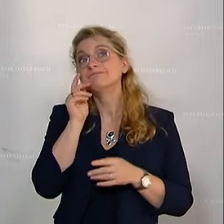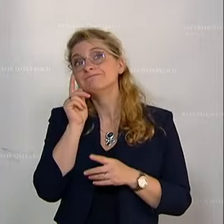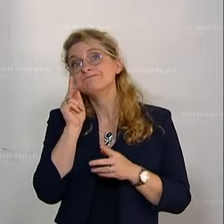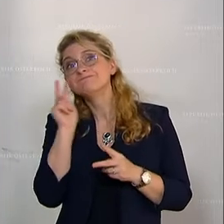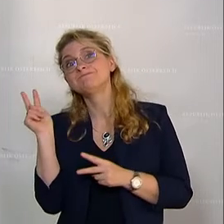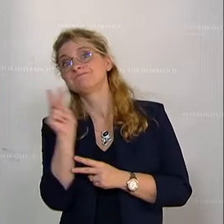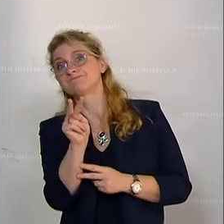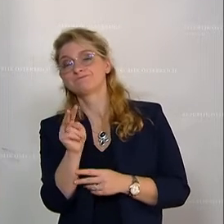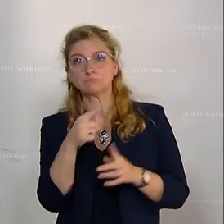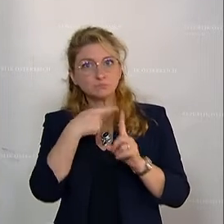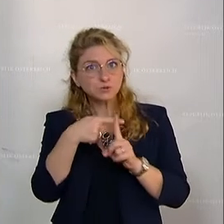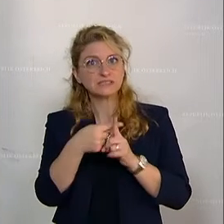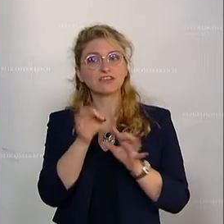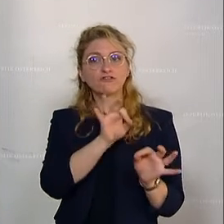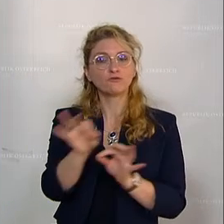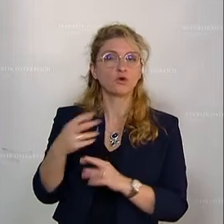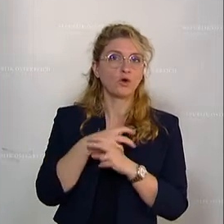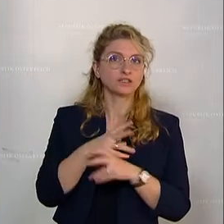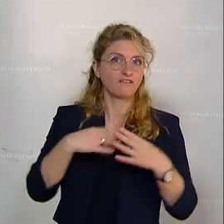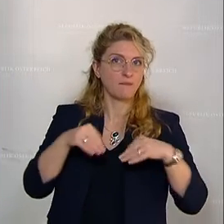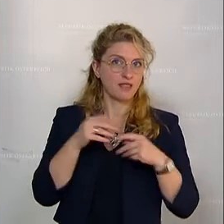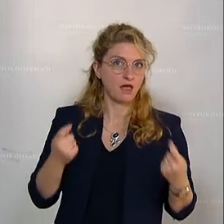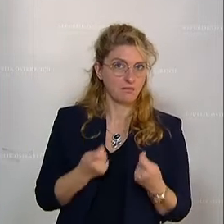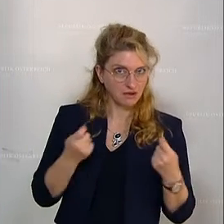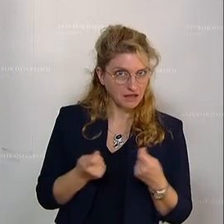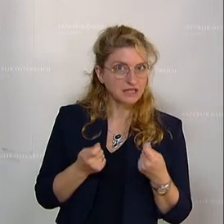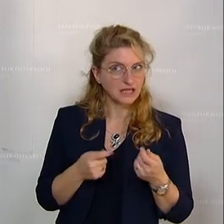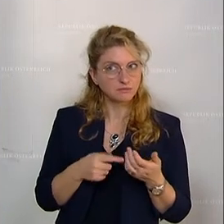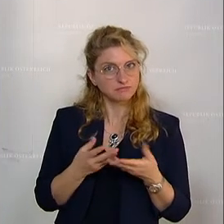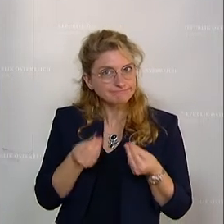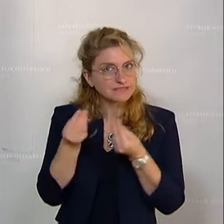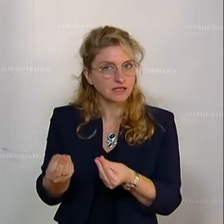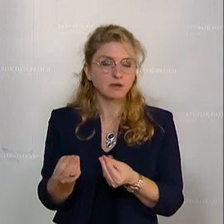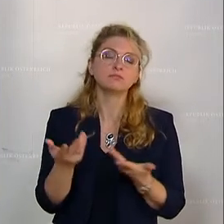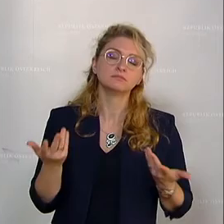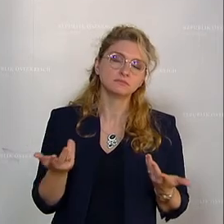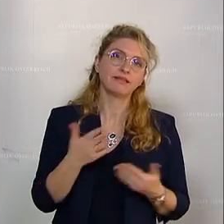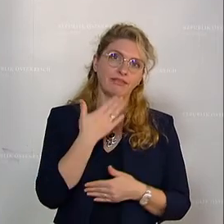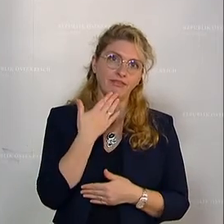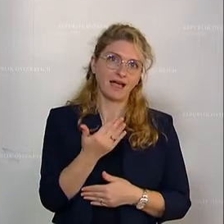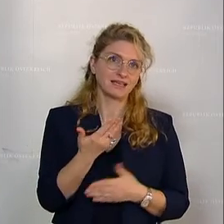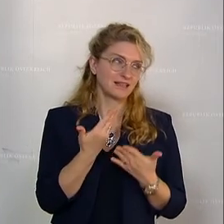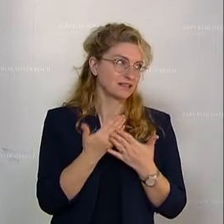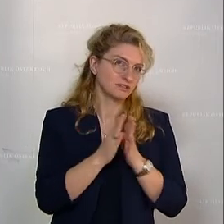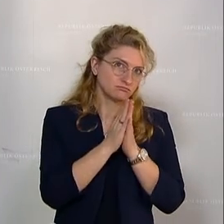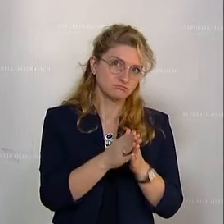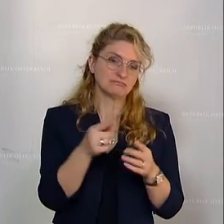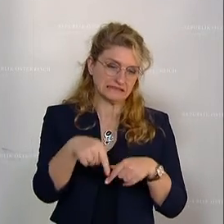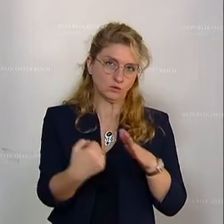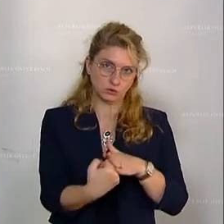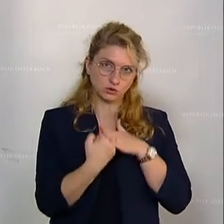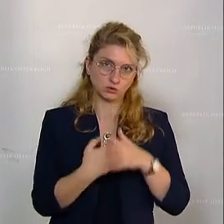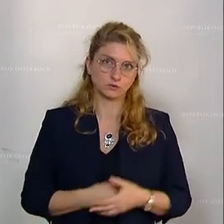Perspektiven für die österreichischen Familienbetriebe zu entwickeln. Danke, ich ersuche Sie um Ihre Unterstützung.